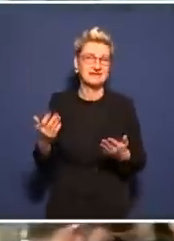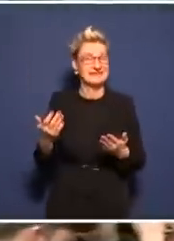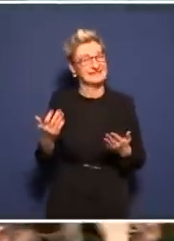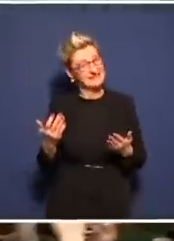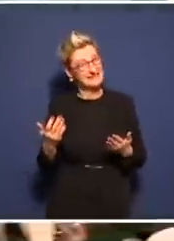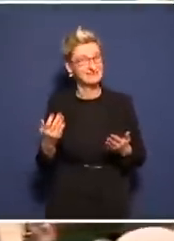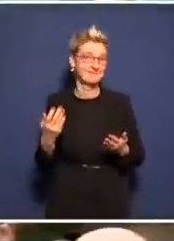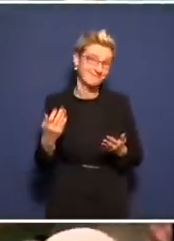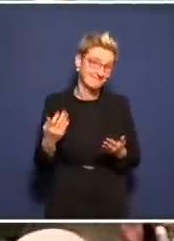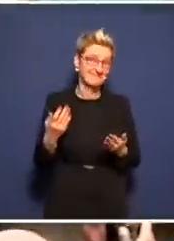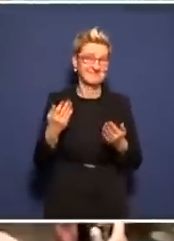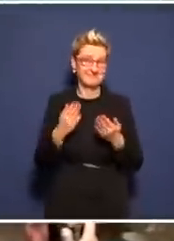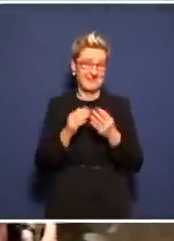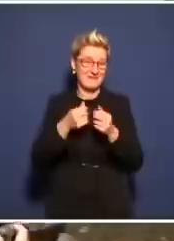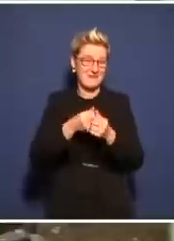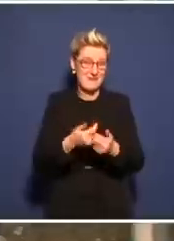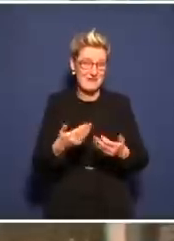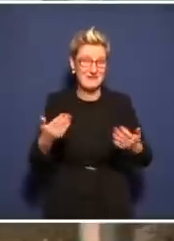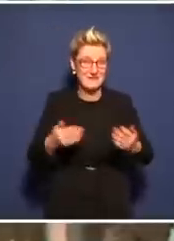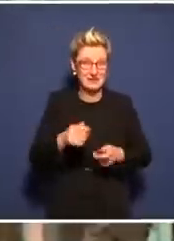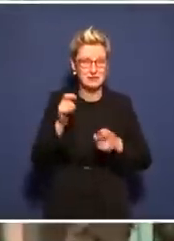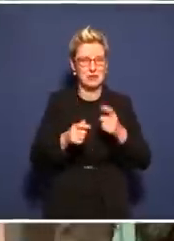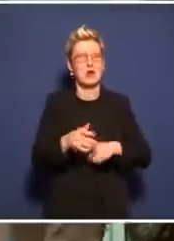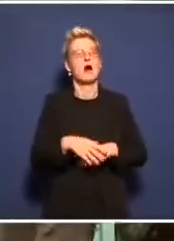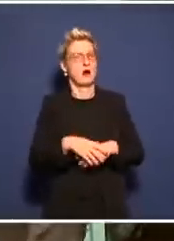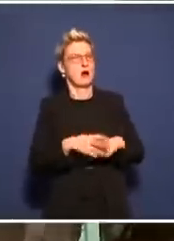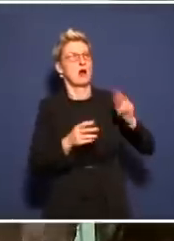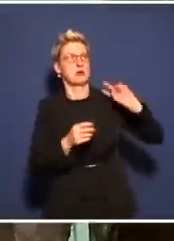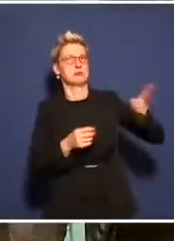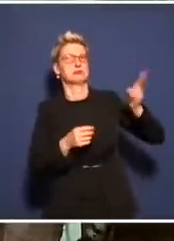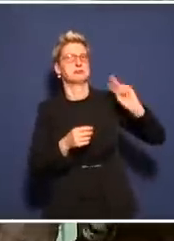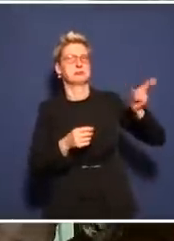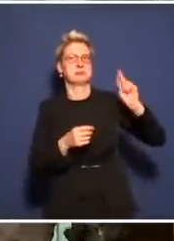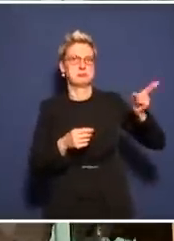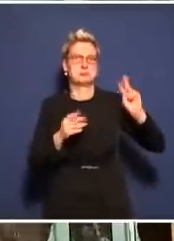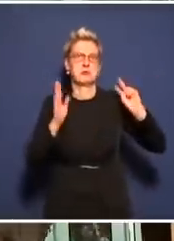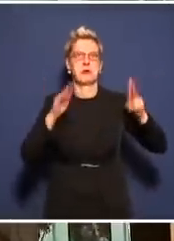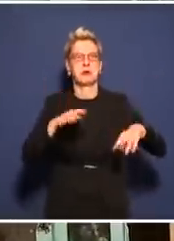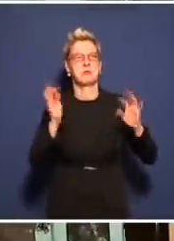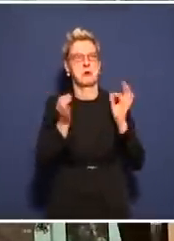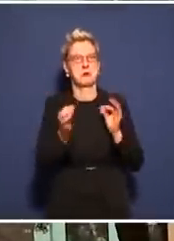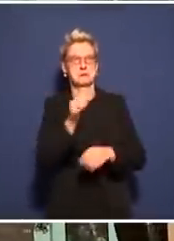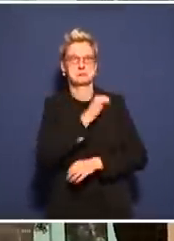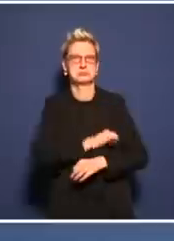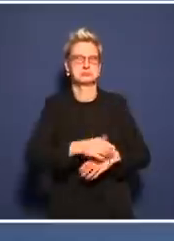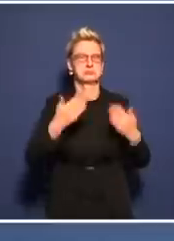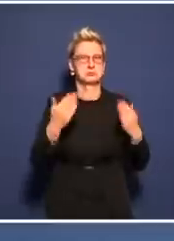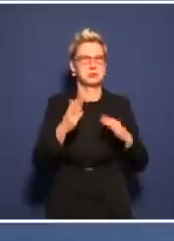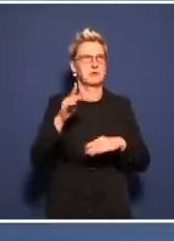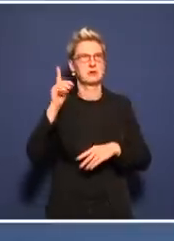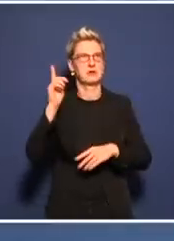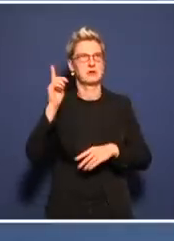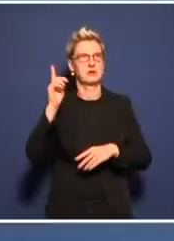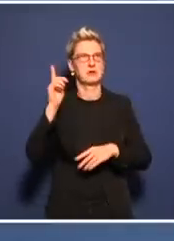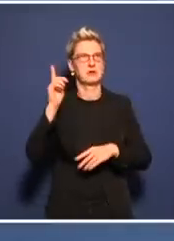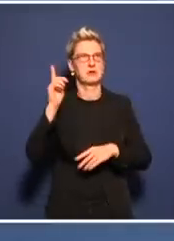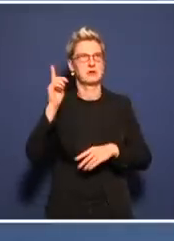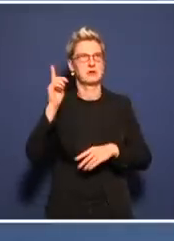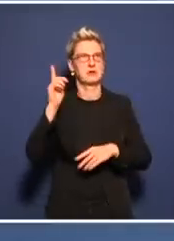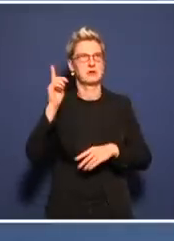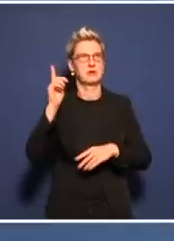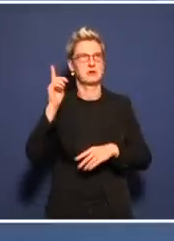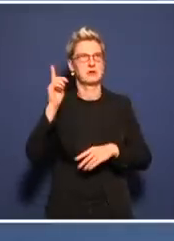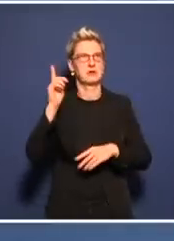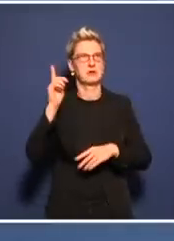natürlich dazu beigetragen, dass viele Leute dann so in einen Verständniskonflikt auch gekommen sind. Also